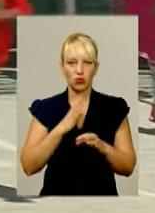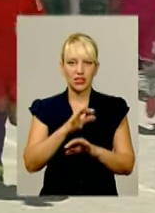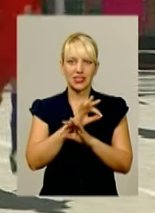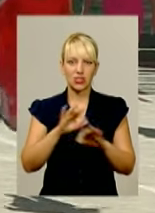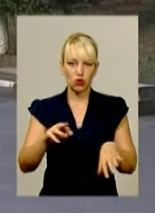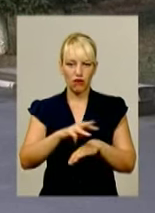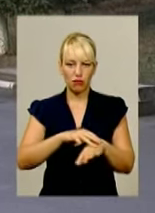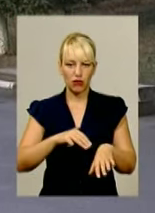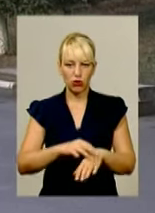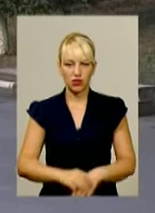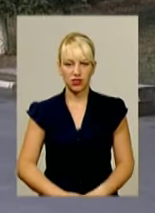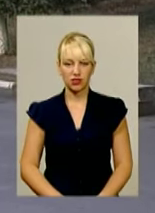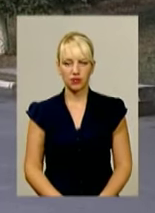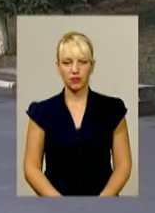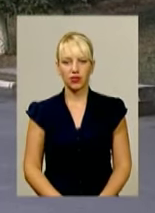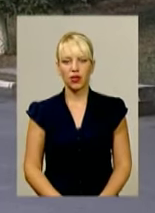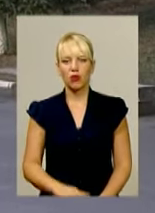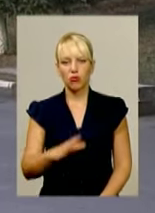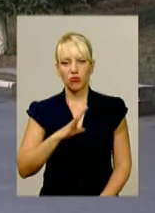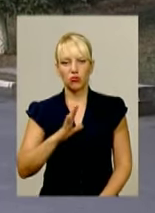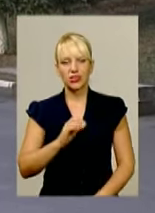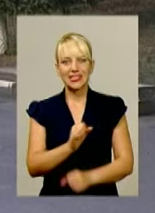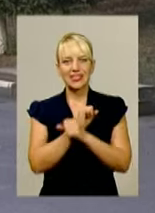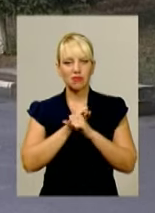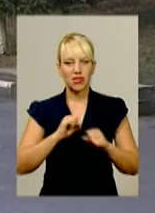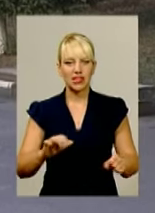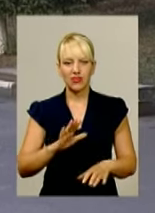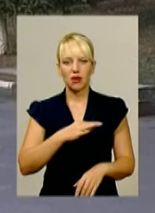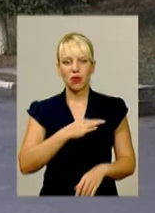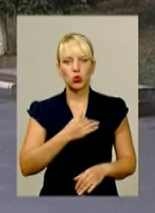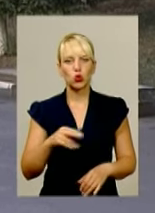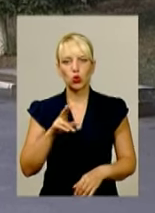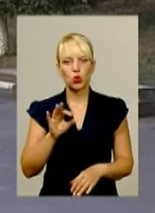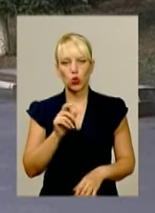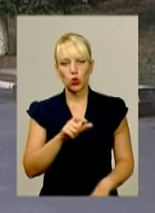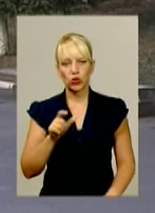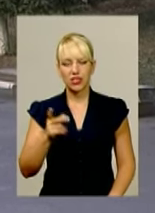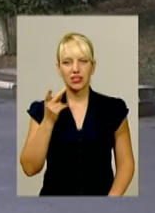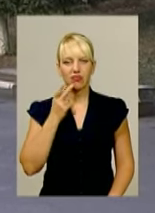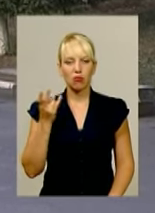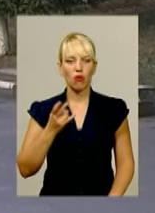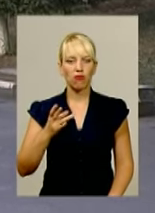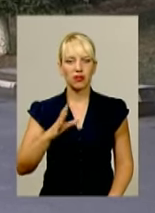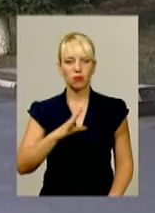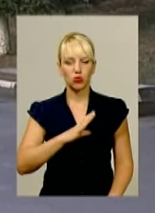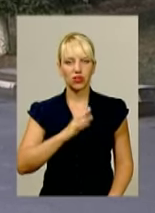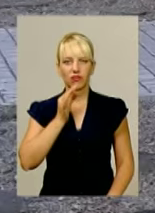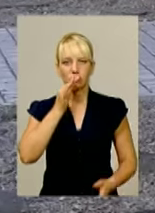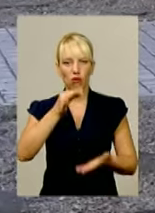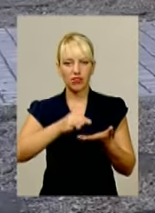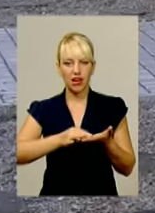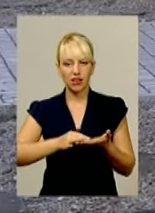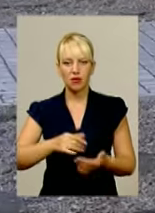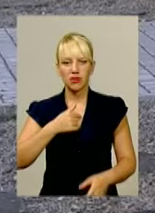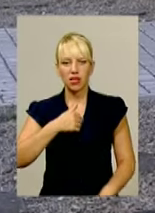правоохоронець. Порожній міліціонер має бути сміливий, небайдужий до людей, завжди має бути відповідальним.